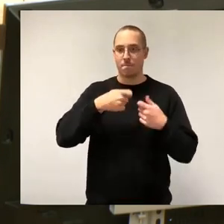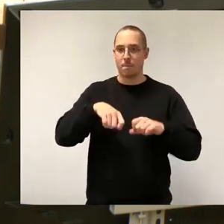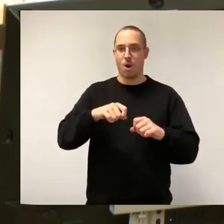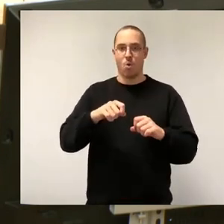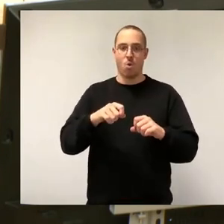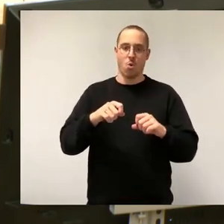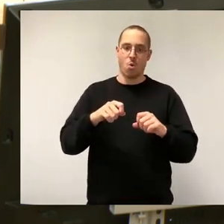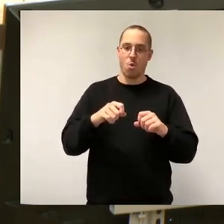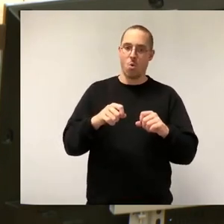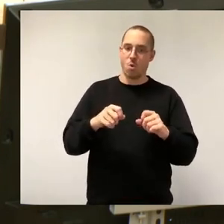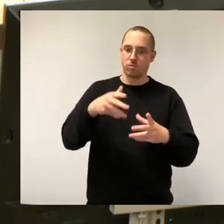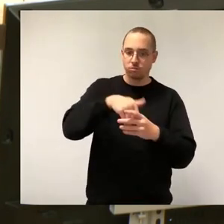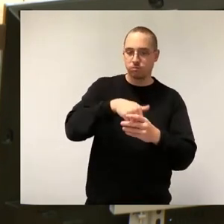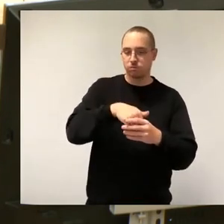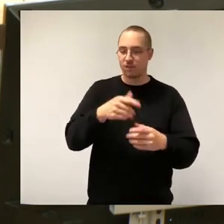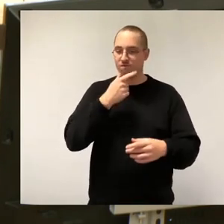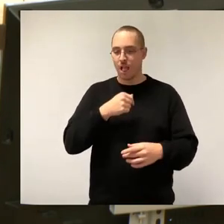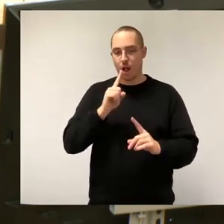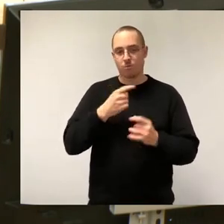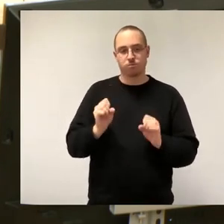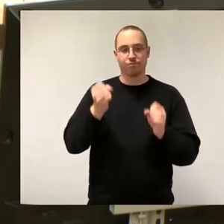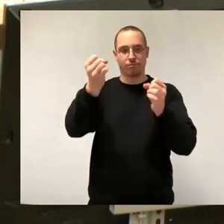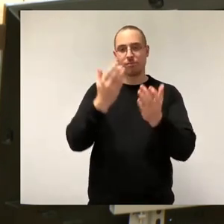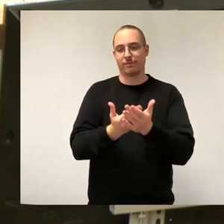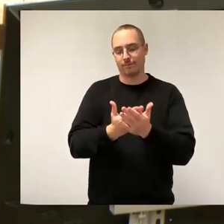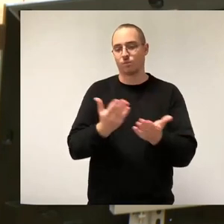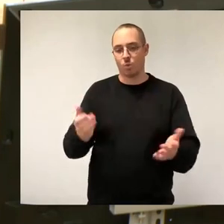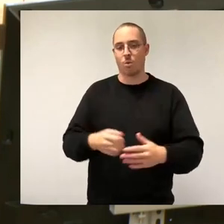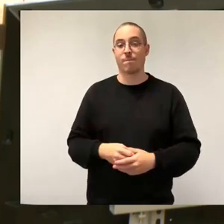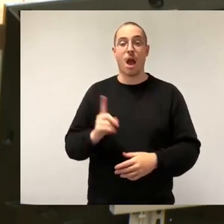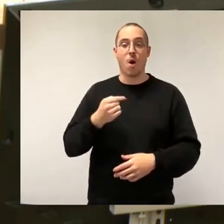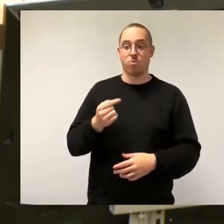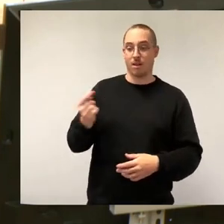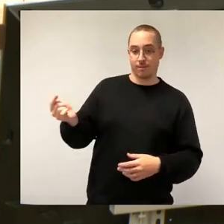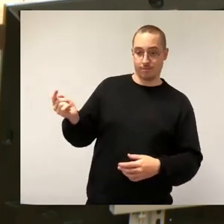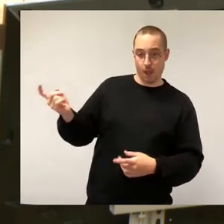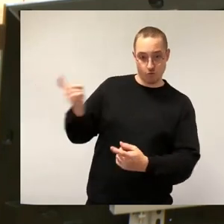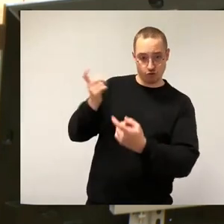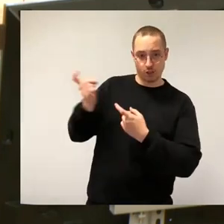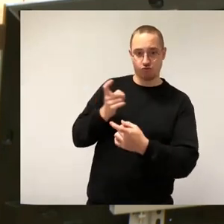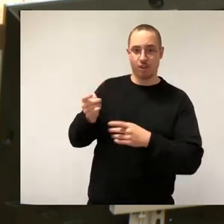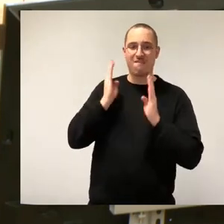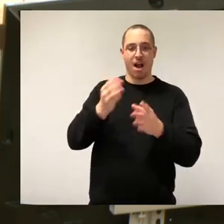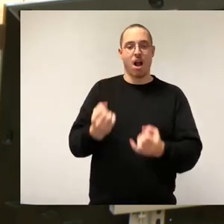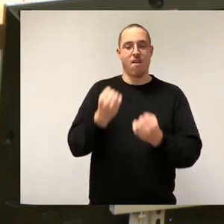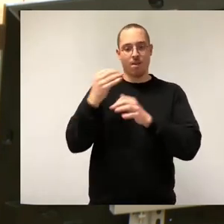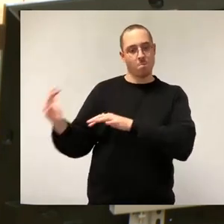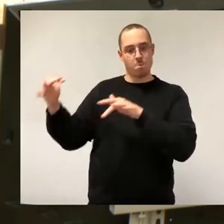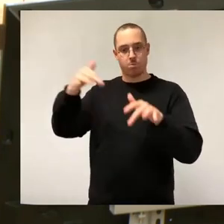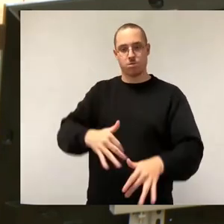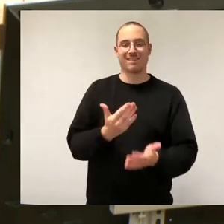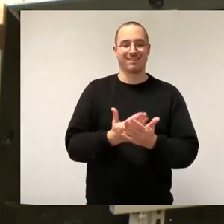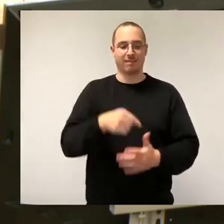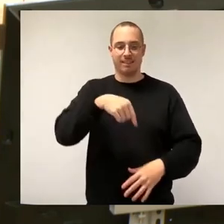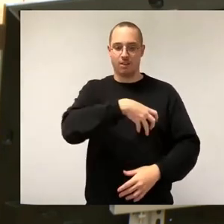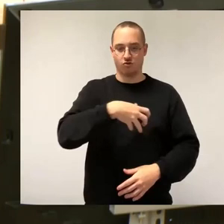Gewinnung ausländischer Fachkräfte brauchen wir eine deutlich weltoffenere Atmosphäre in unserer Stadt und in Sachsen. Und es ist eines